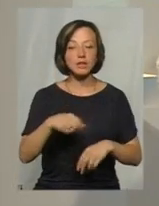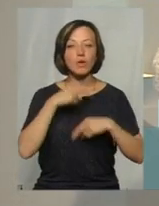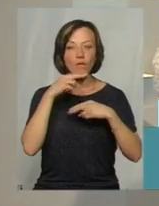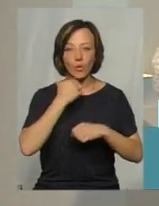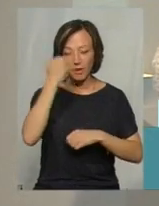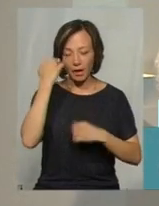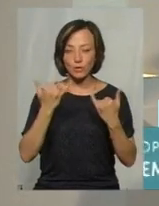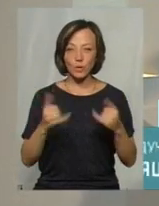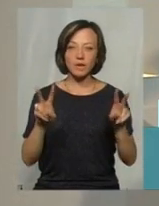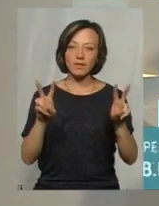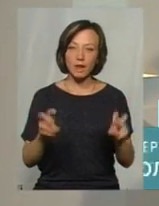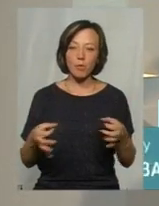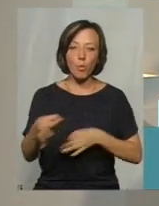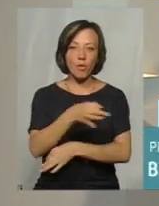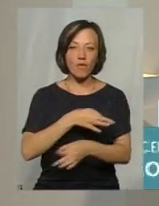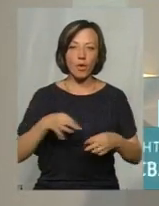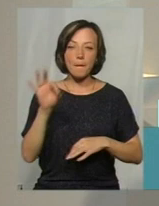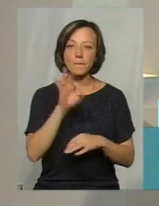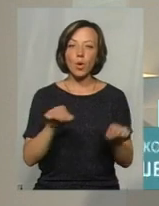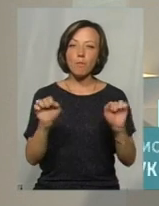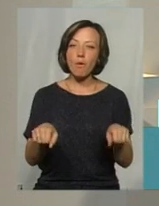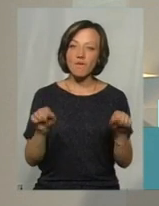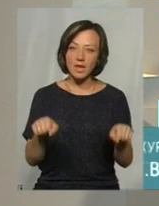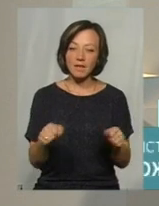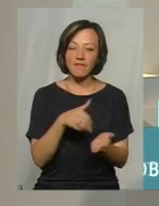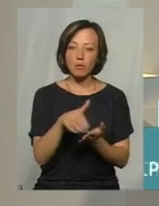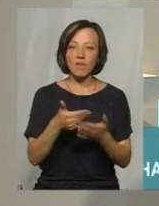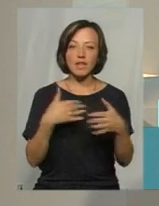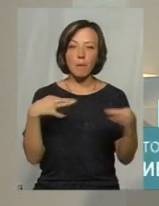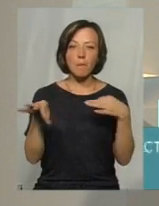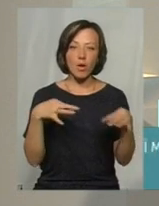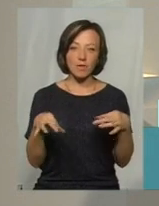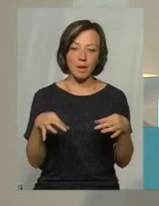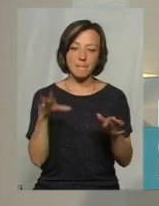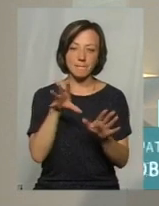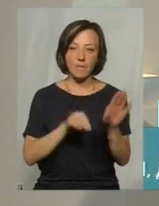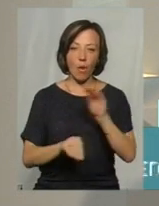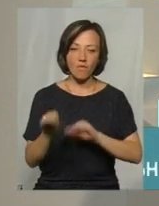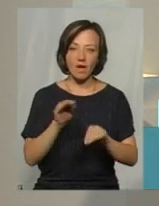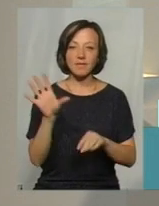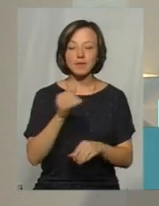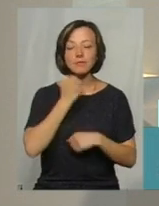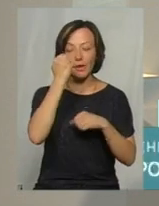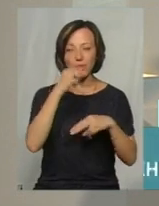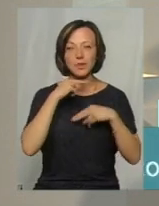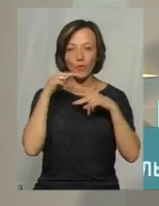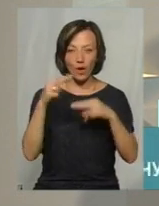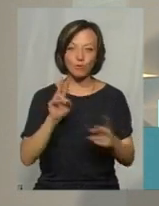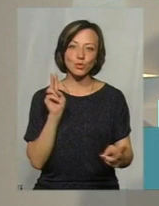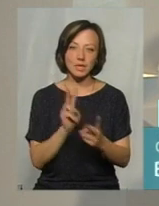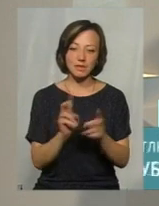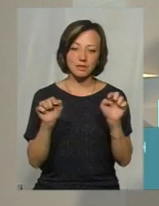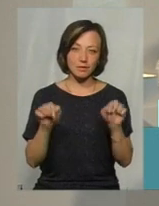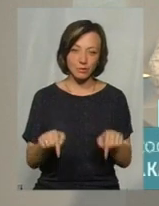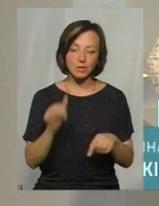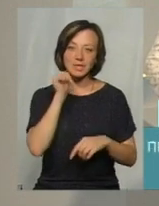увагу. Сьогодні у темі ми говорили про ймовірність відмови від поліетиленового пакування. Усім дякую за увагу. Зустрінемось